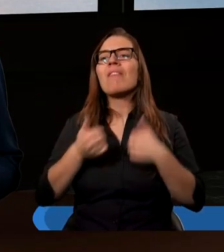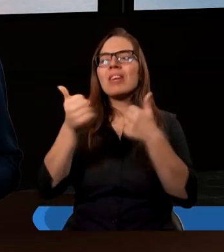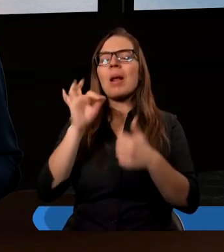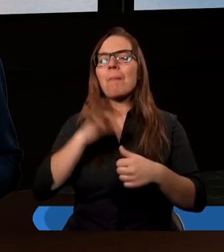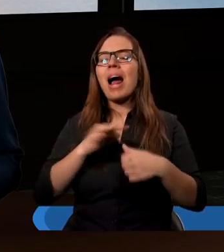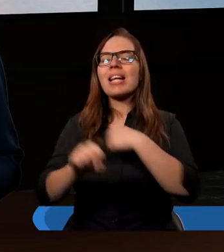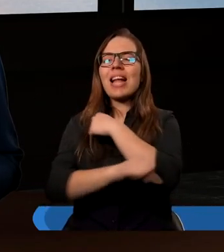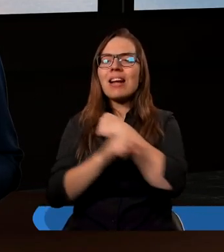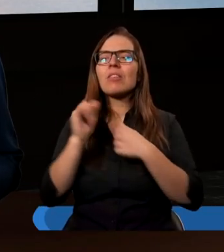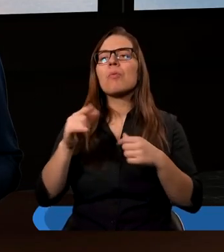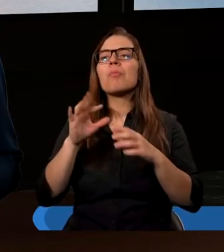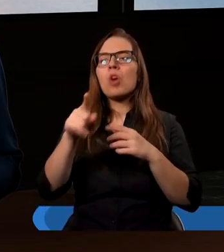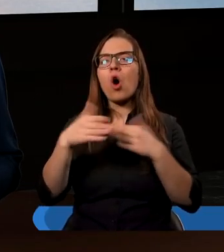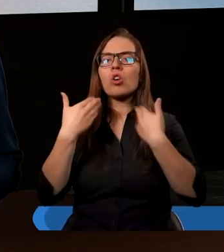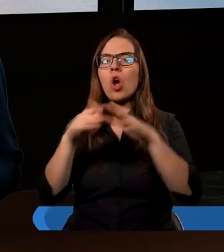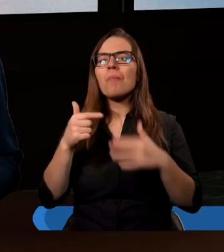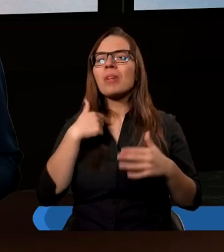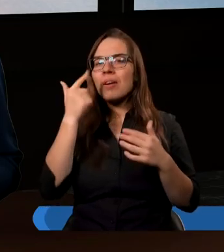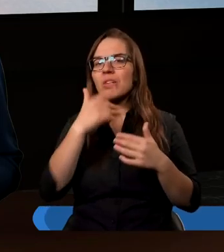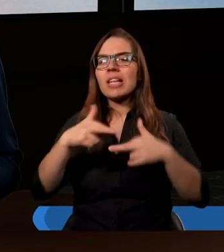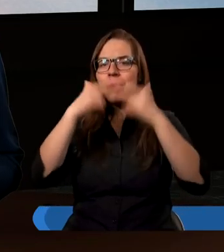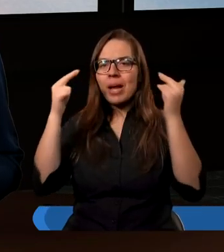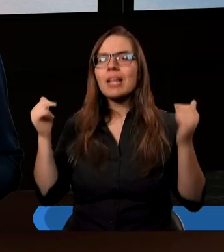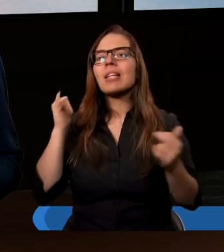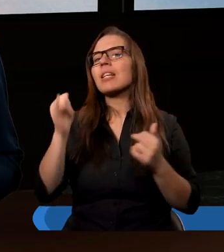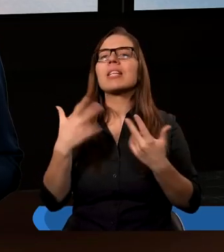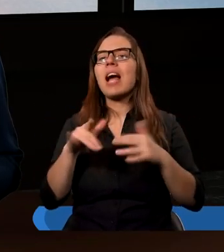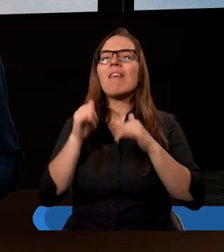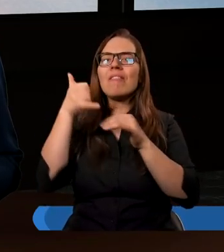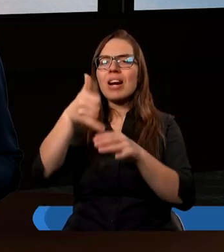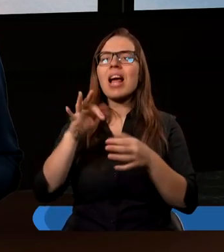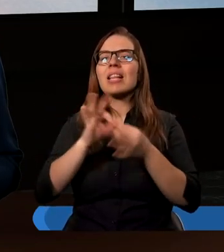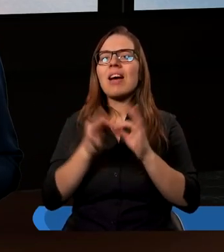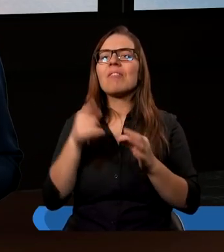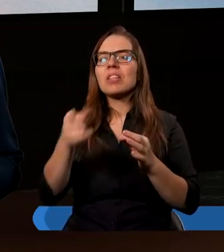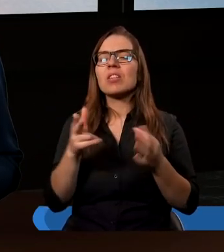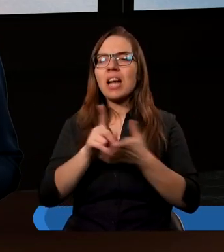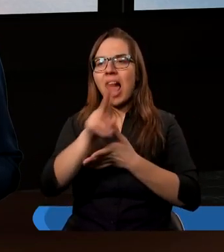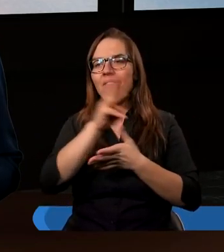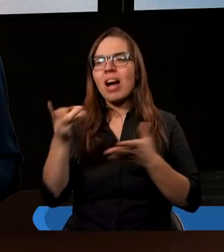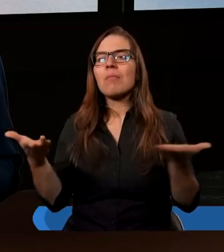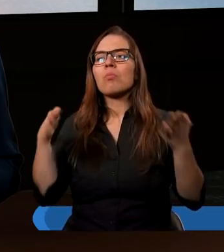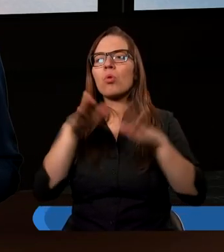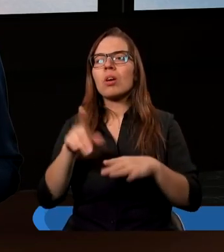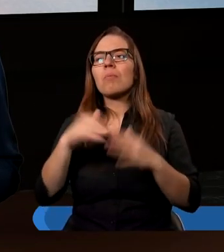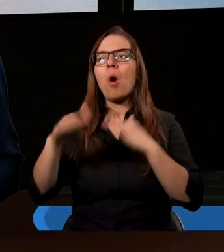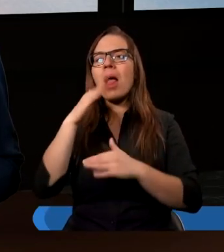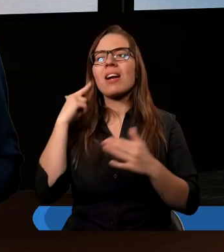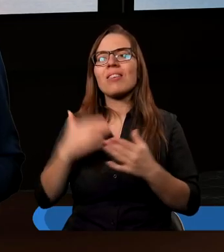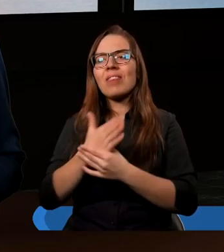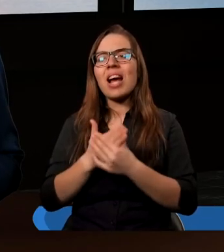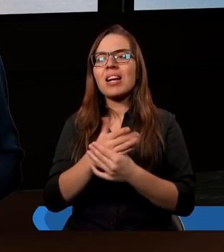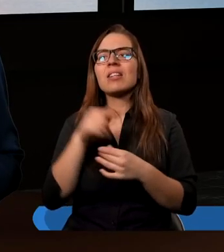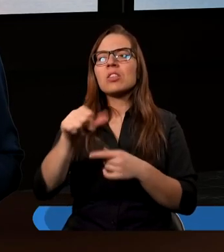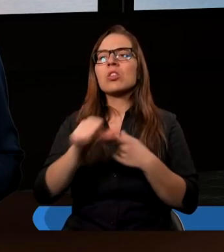Zastępów, czy Wam nie otworzę okien niebieskich i nie wyleję na Was błogosławieństwa ponad wiarę.